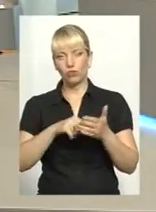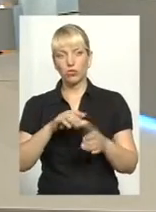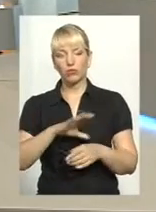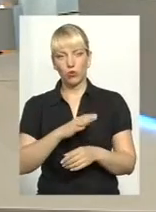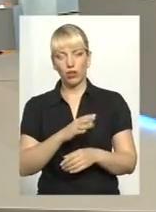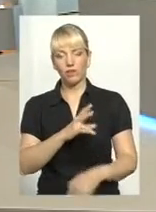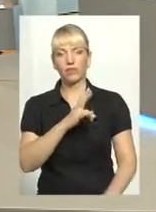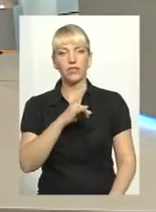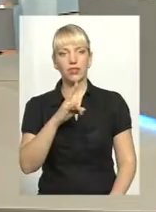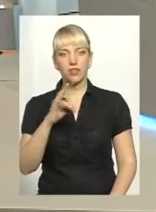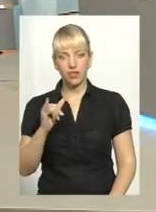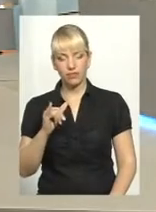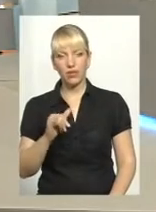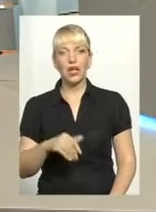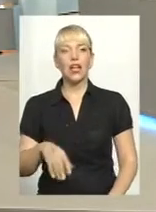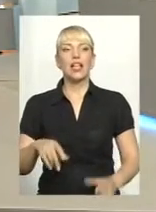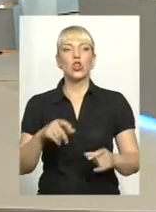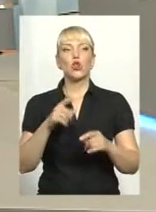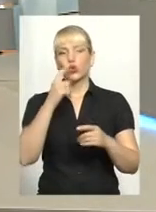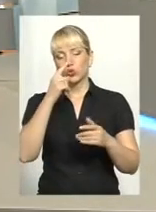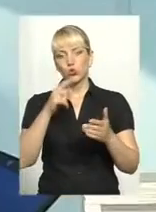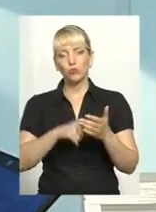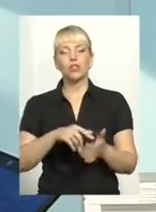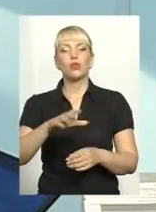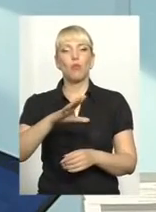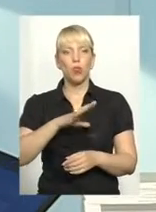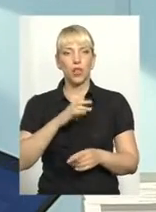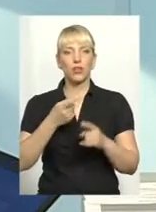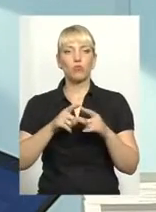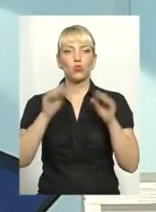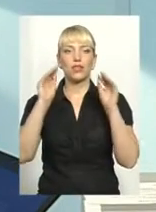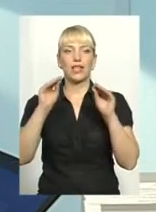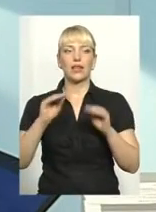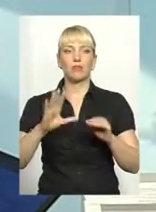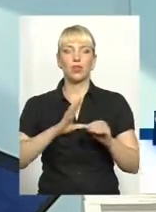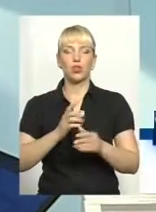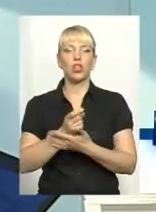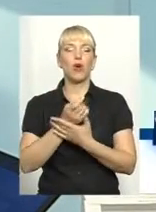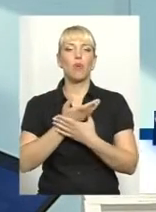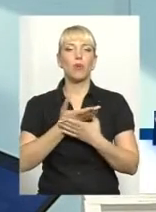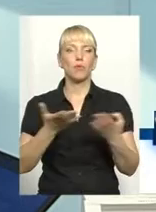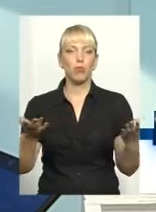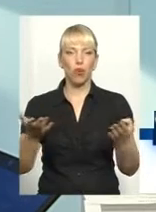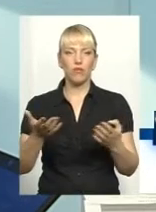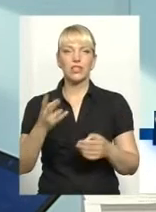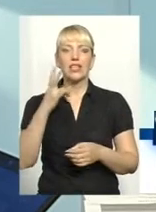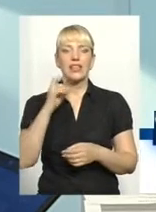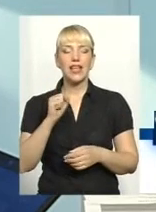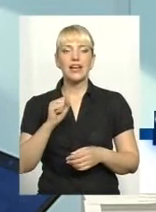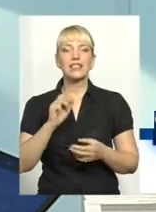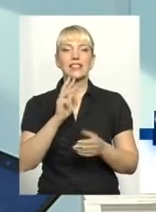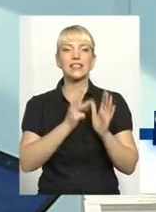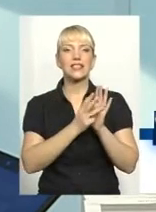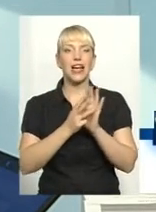доступність була, тому що ці декларації були опубліковані на сайтах роботодавців. Тобто,